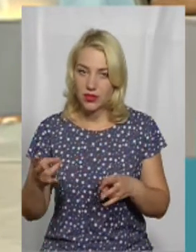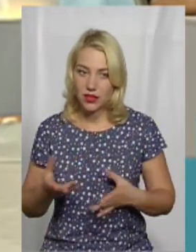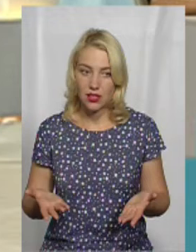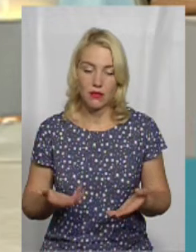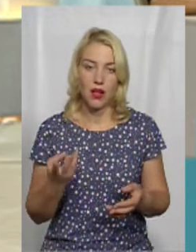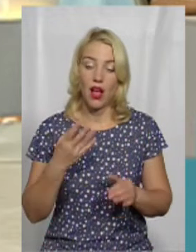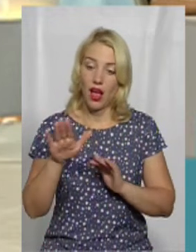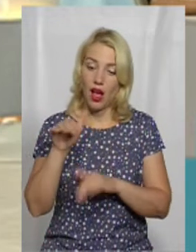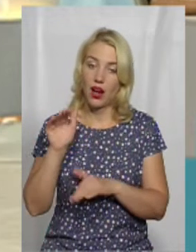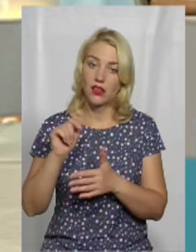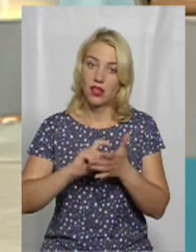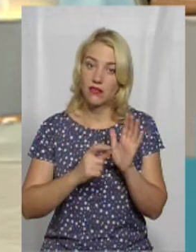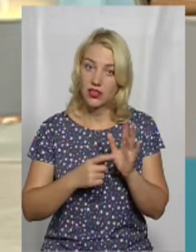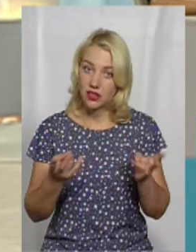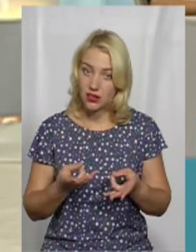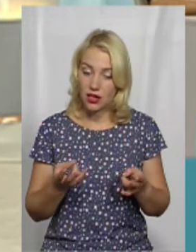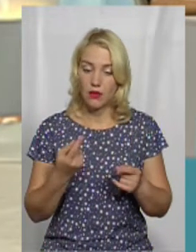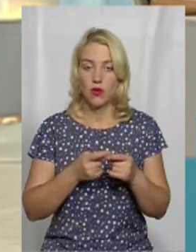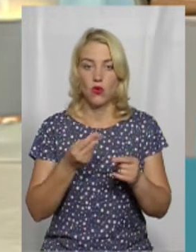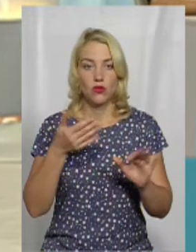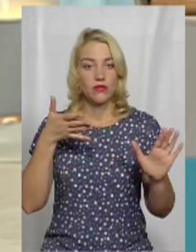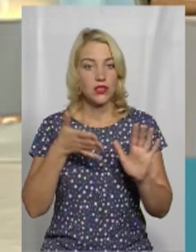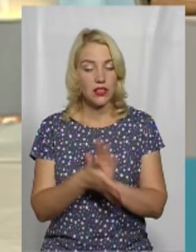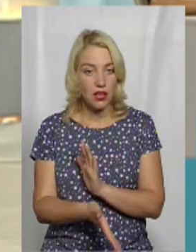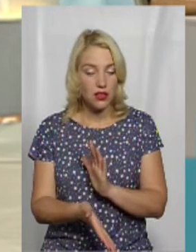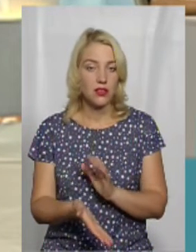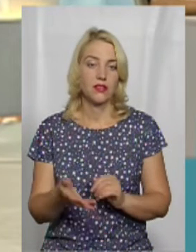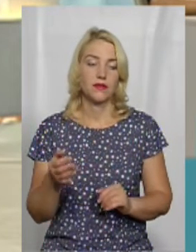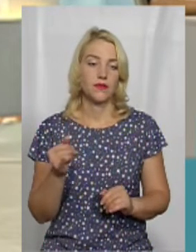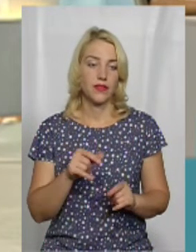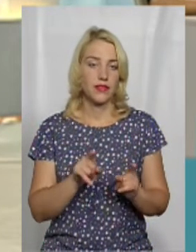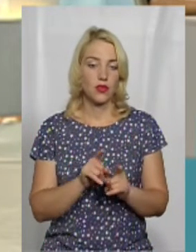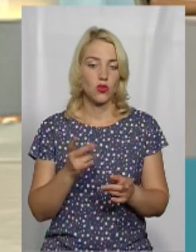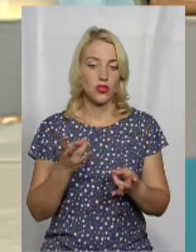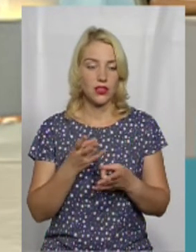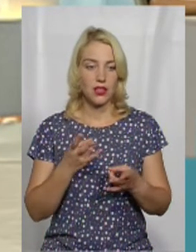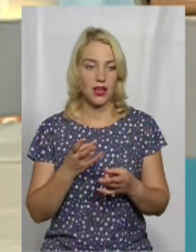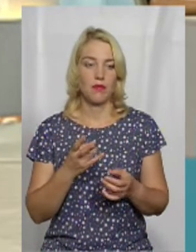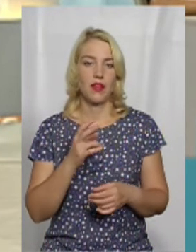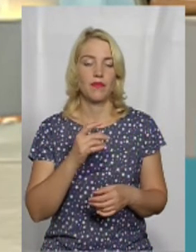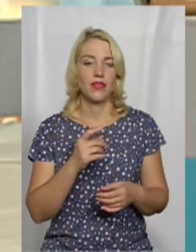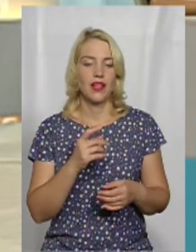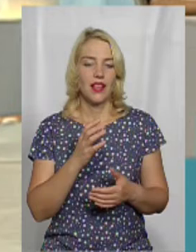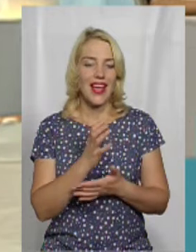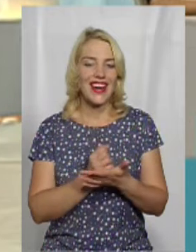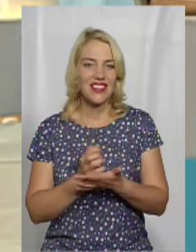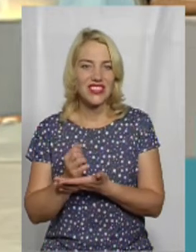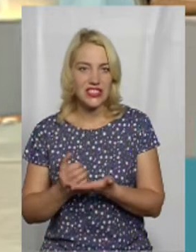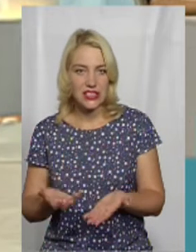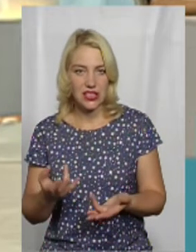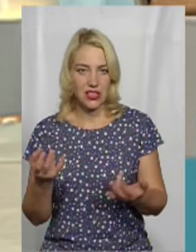доведеться їх орендувати. Це знову витрати. Також потрібен реквізит, потрібна